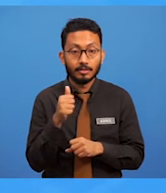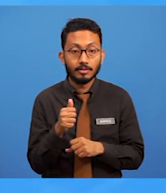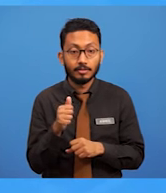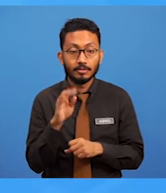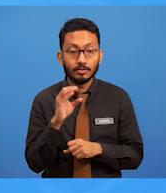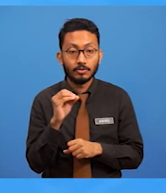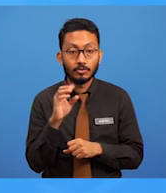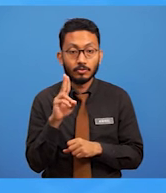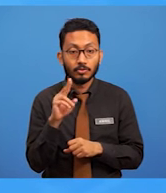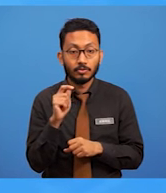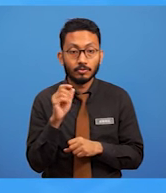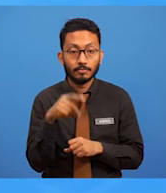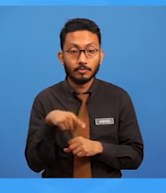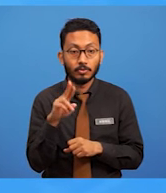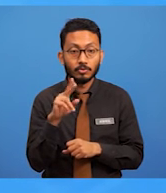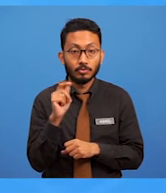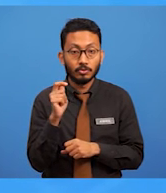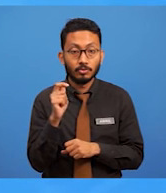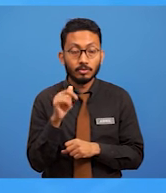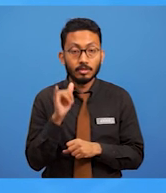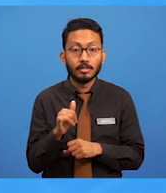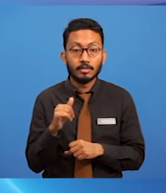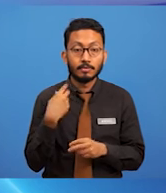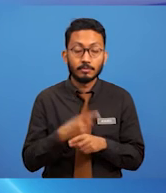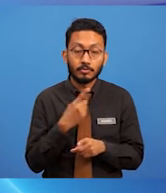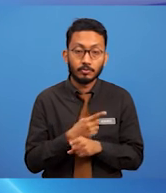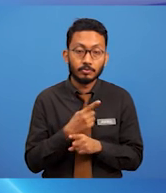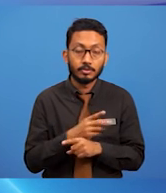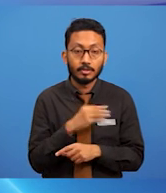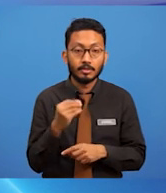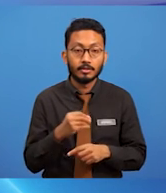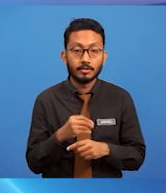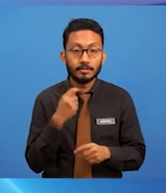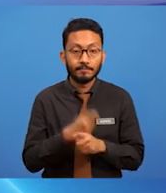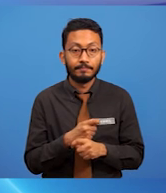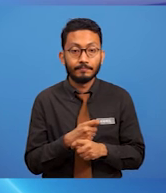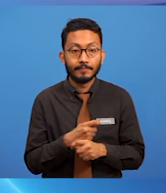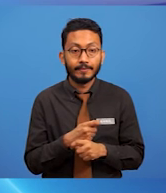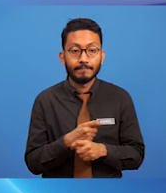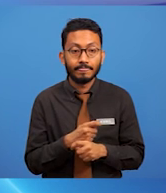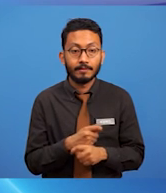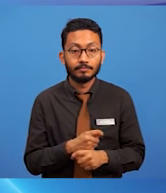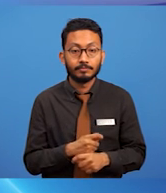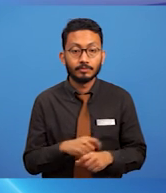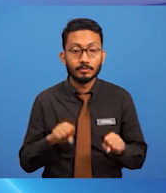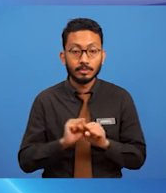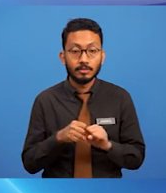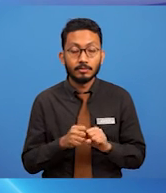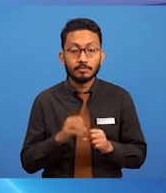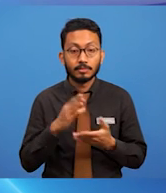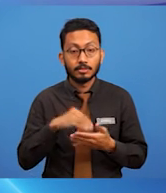yang tepat dan betul. Semoga pembelajaran kepada kali ini